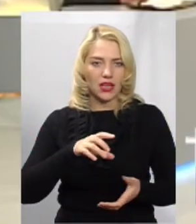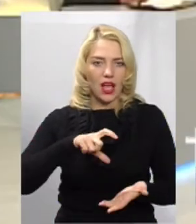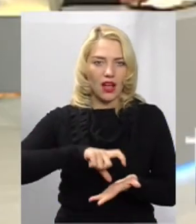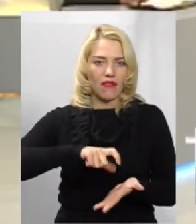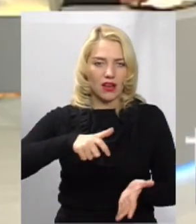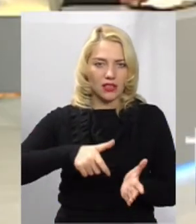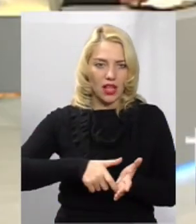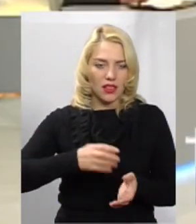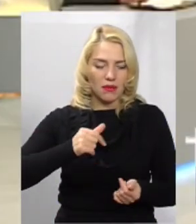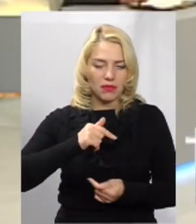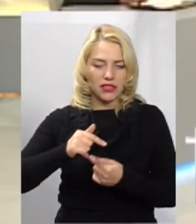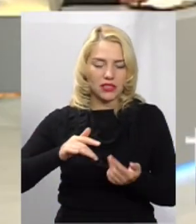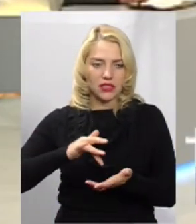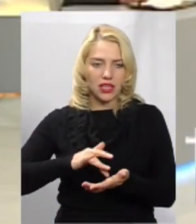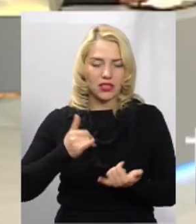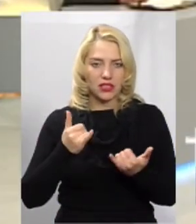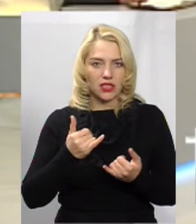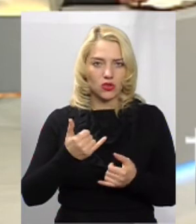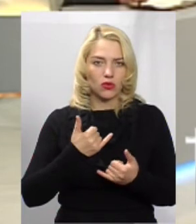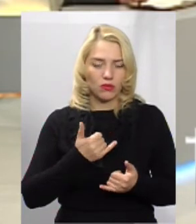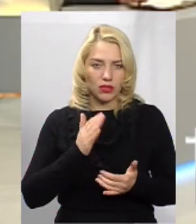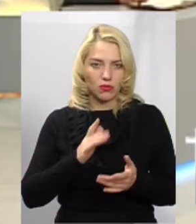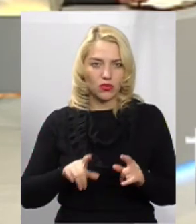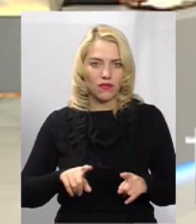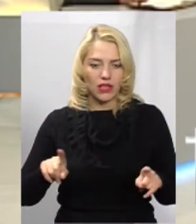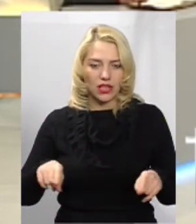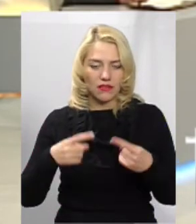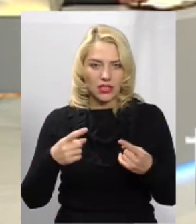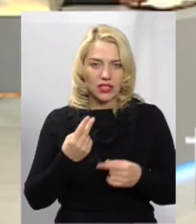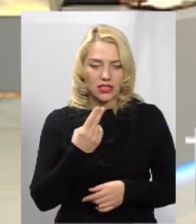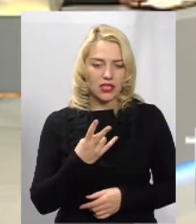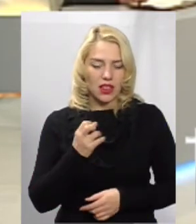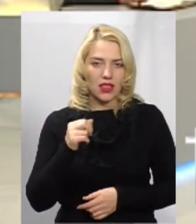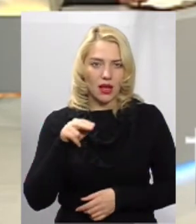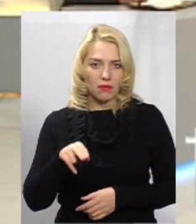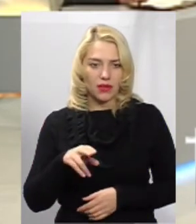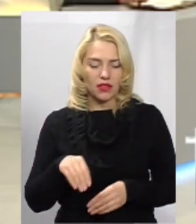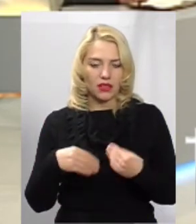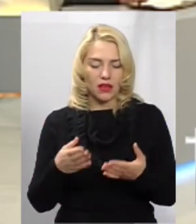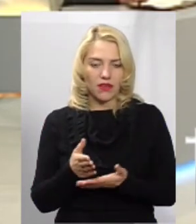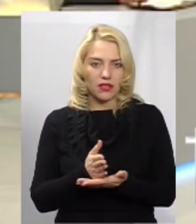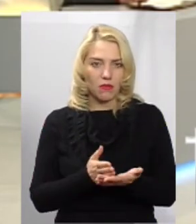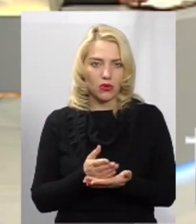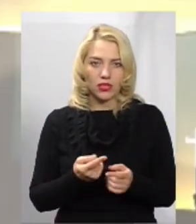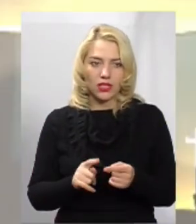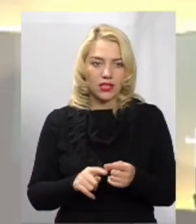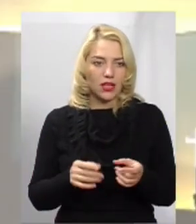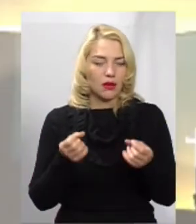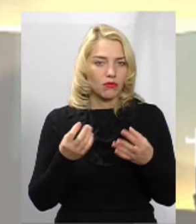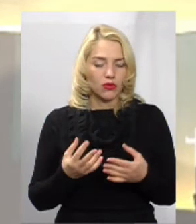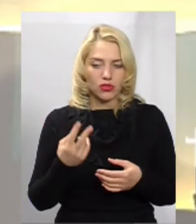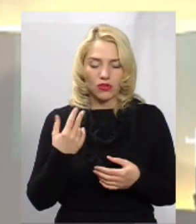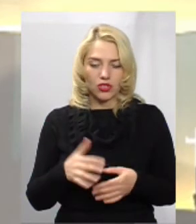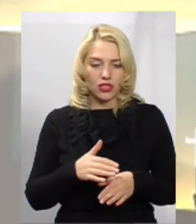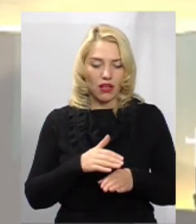Зараз знаємо, що нещодавно визважаємося відкриватися СНАП, надавання послуг. Це просто двір, вже